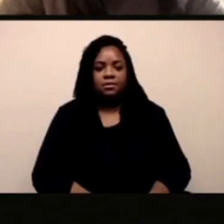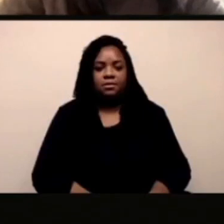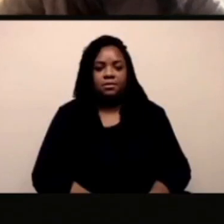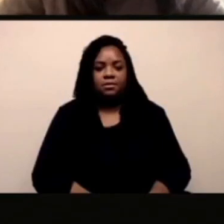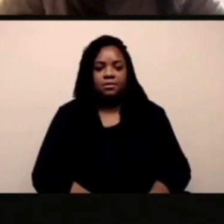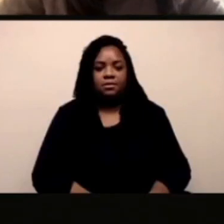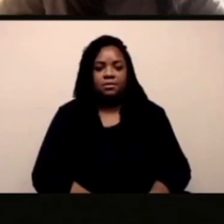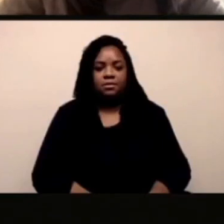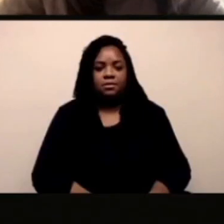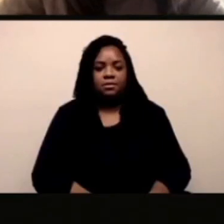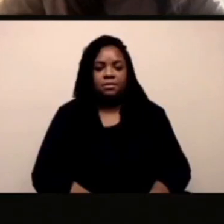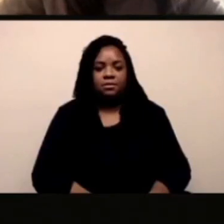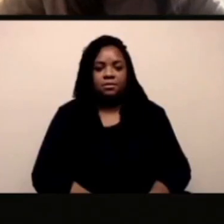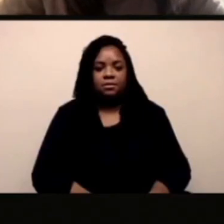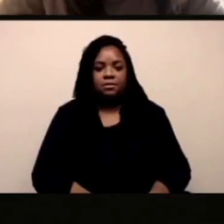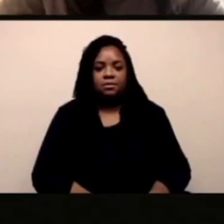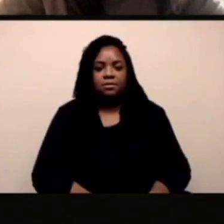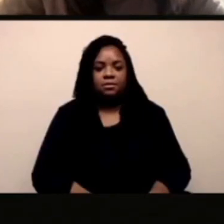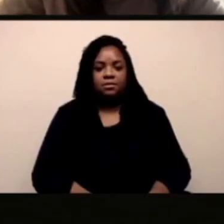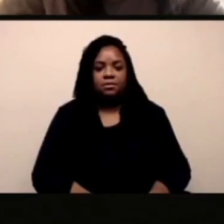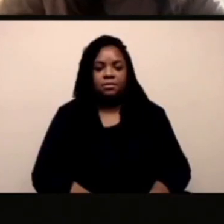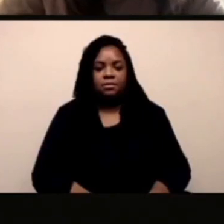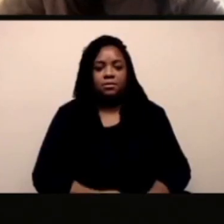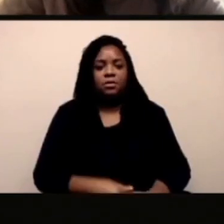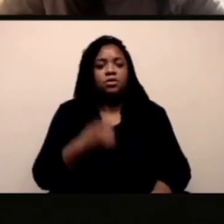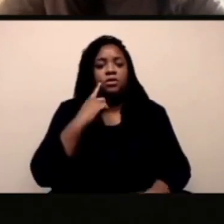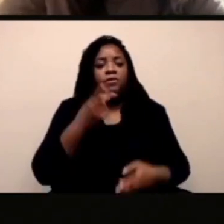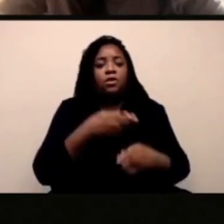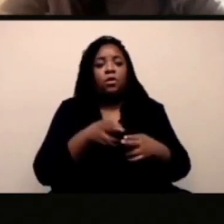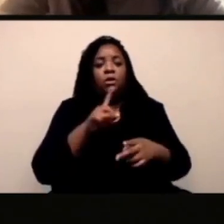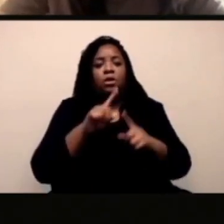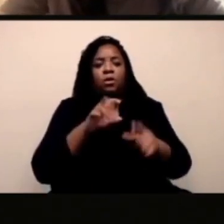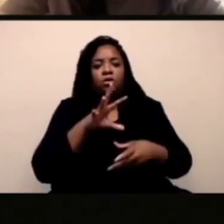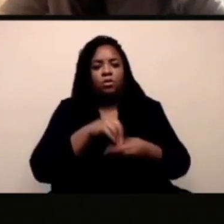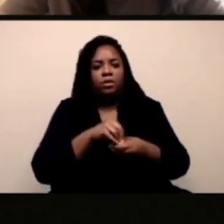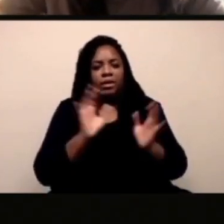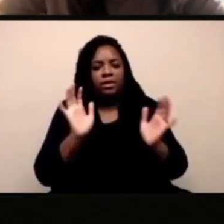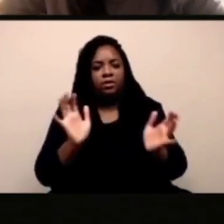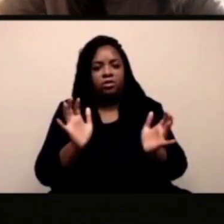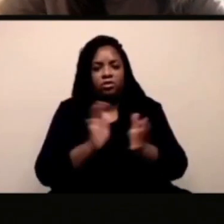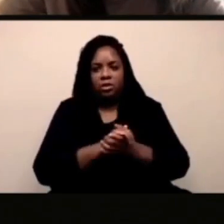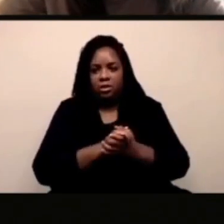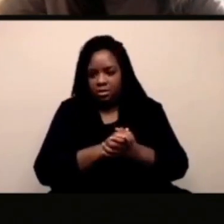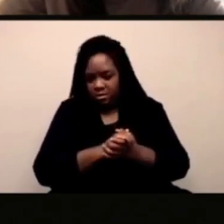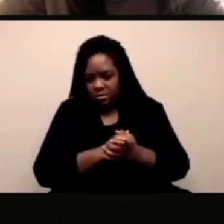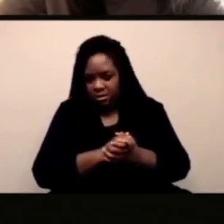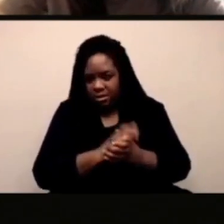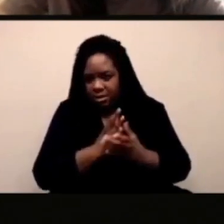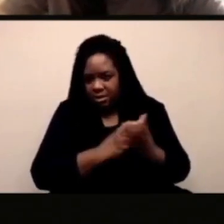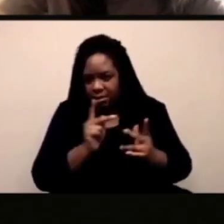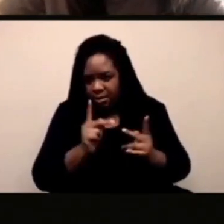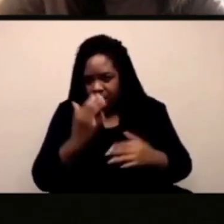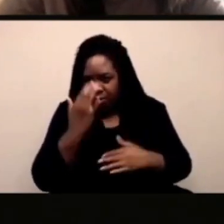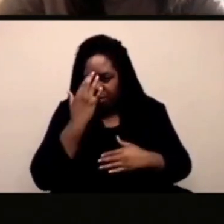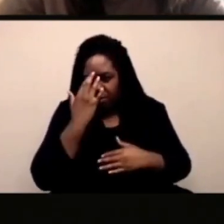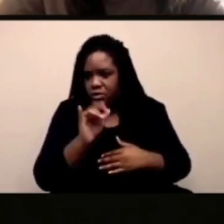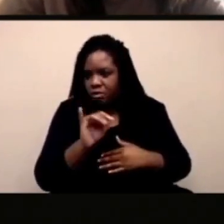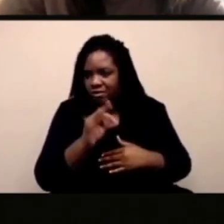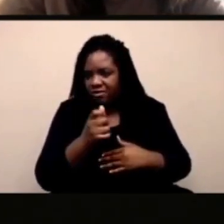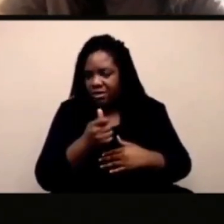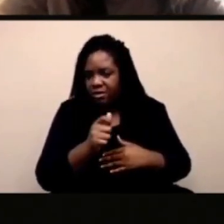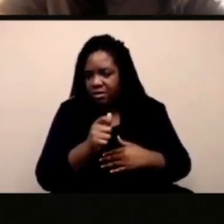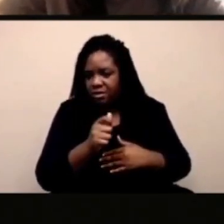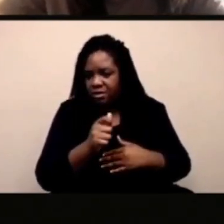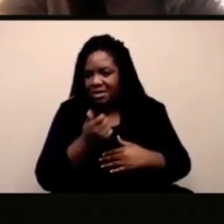Un attimo per piacere, puoi condividere un'altra volta lo schermo? Eric, una domanda nel chat.